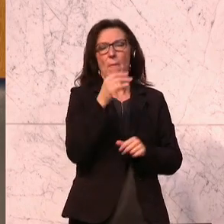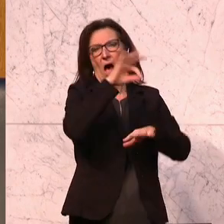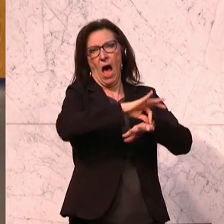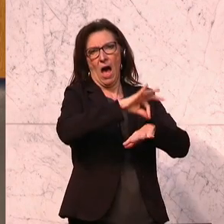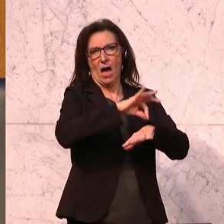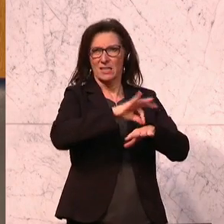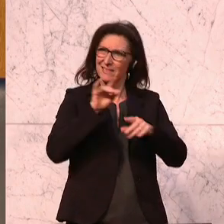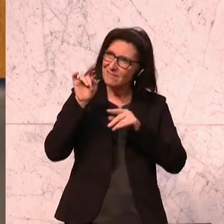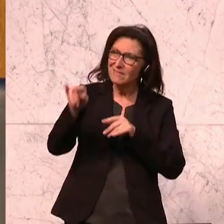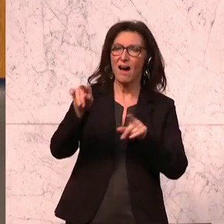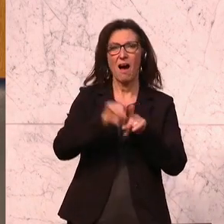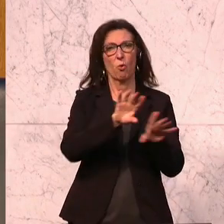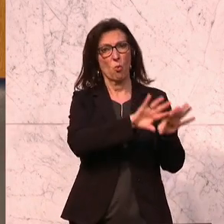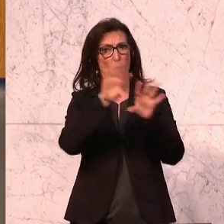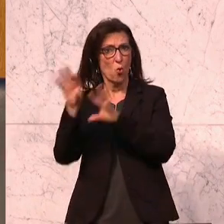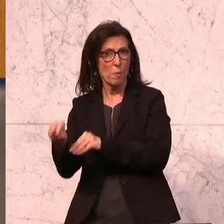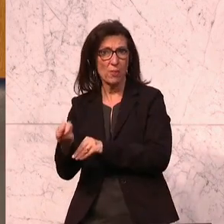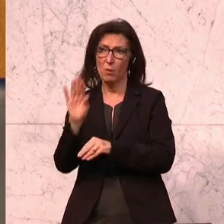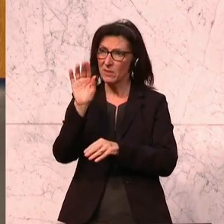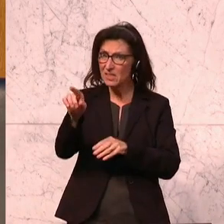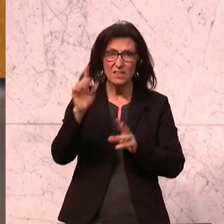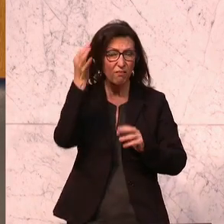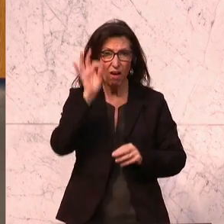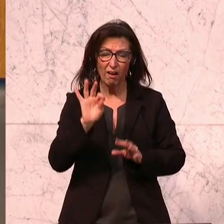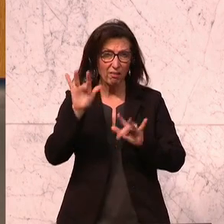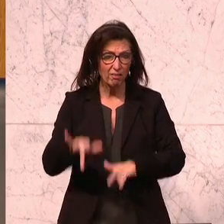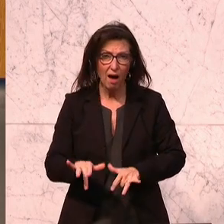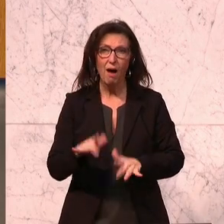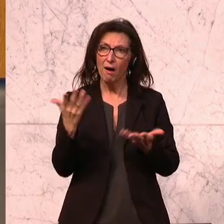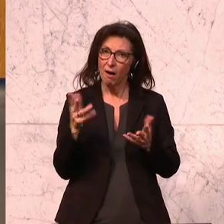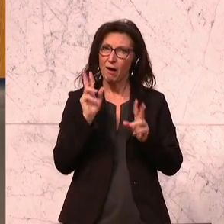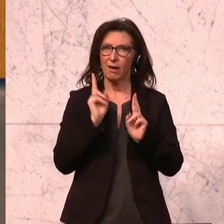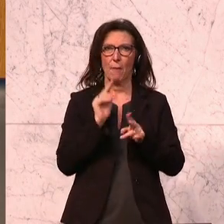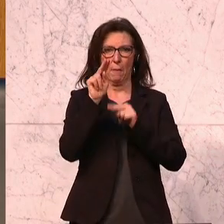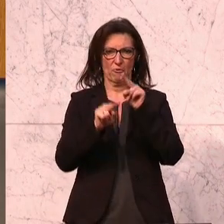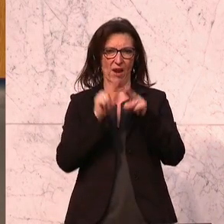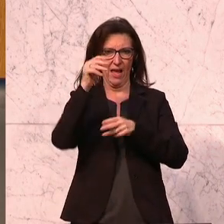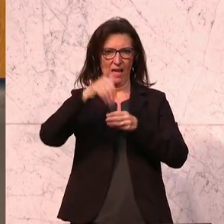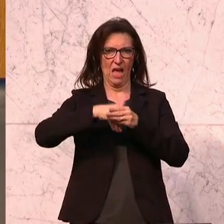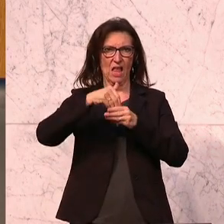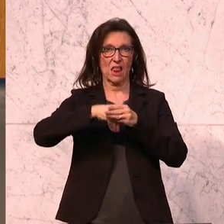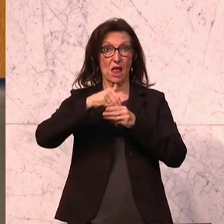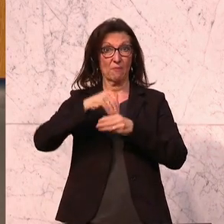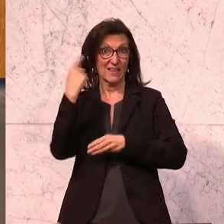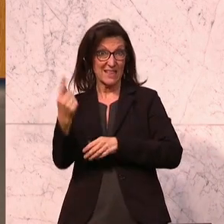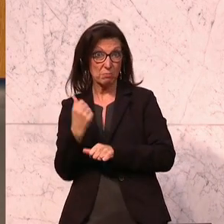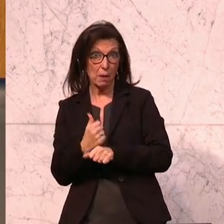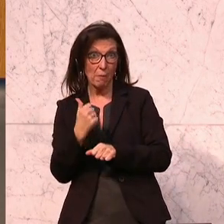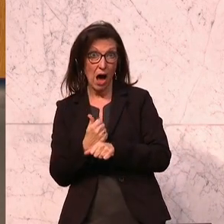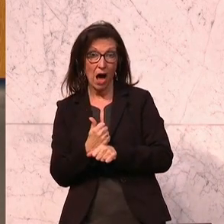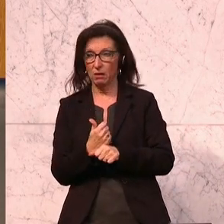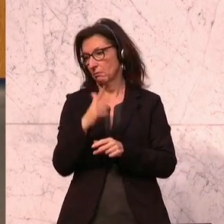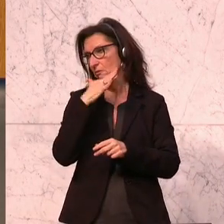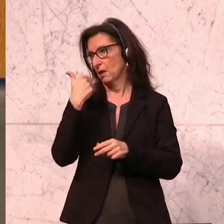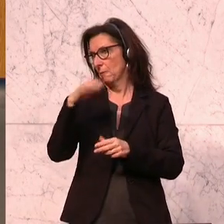auch zu ermöglichen, dieses Potenzial auszuschöpfen, was den Ablauf in der Pflege unendlich erleichtert. Und wir haben es auch